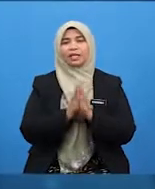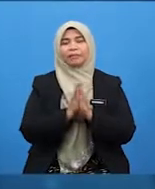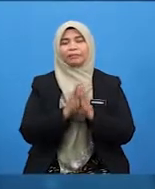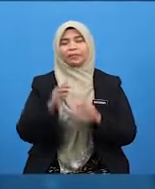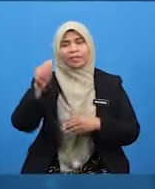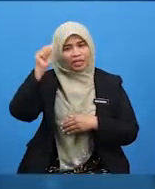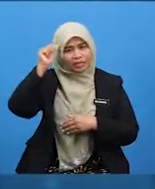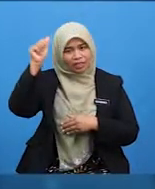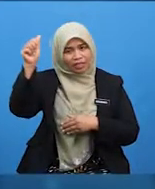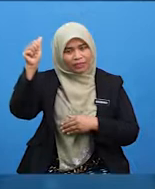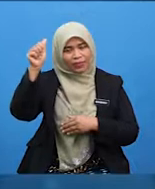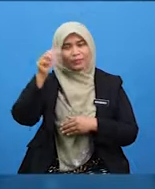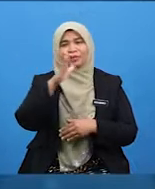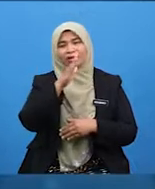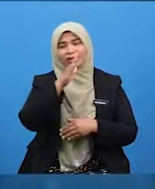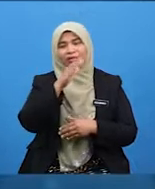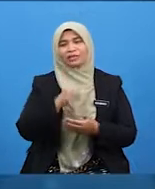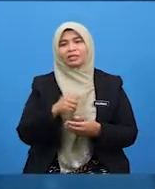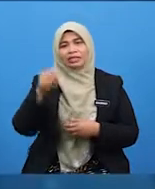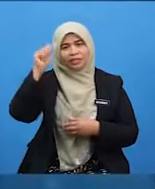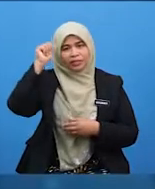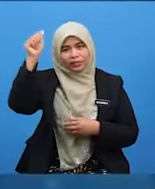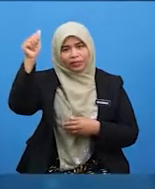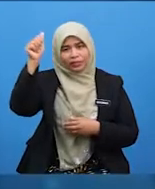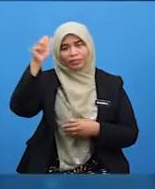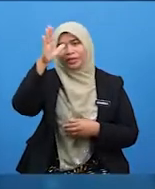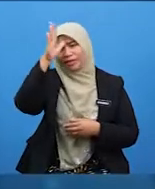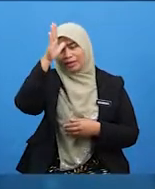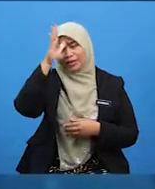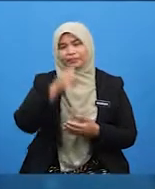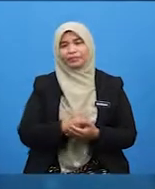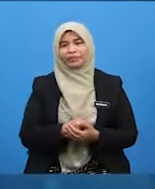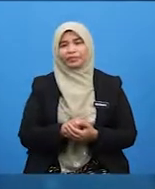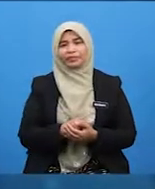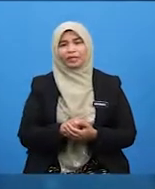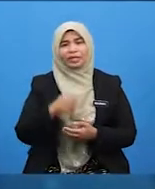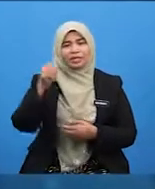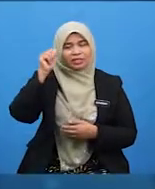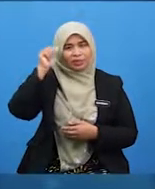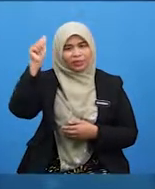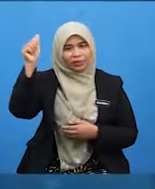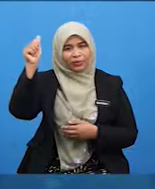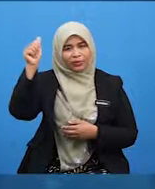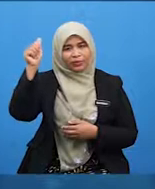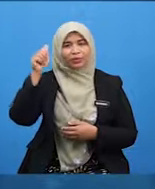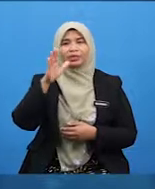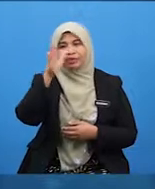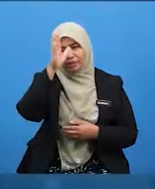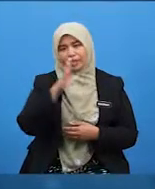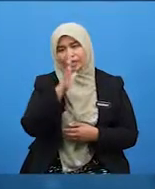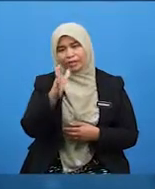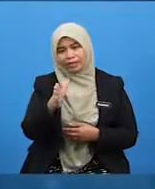Assalamualaikum, Assalamualaikum, Ayah. Assalamualaikum, Nenek.